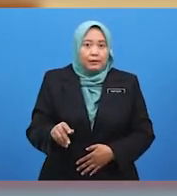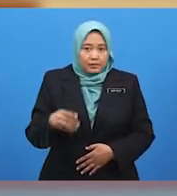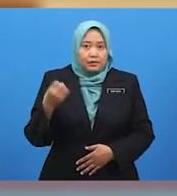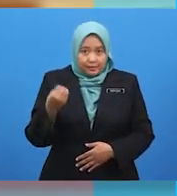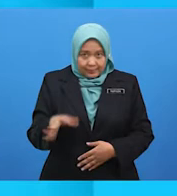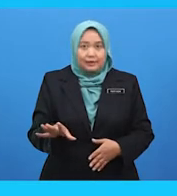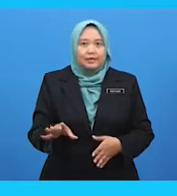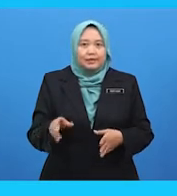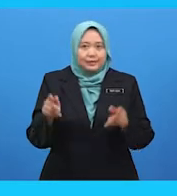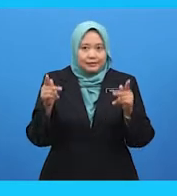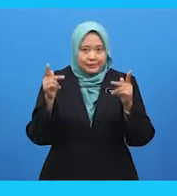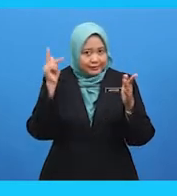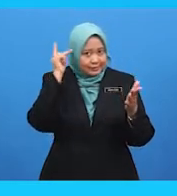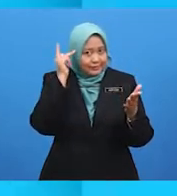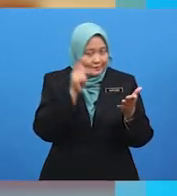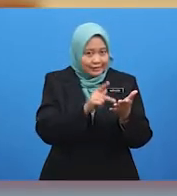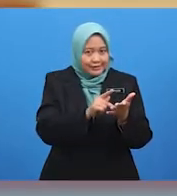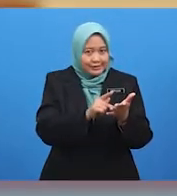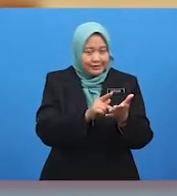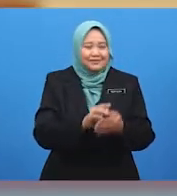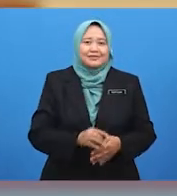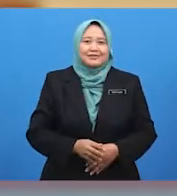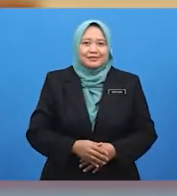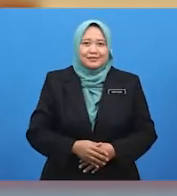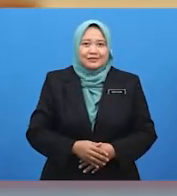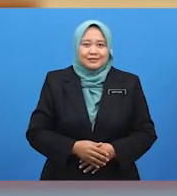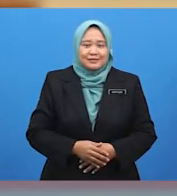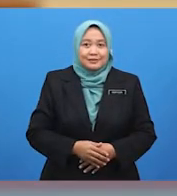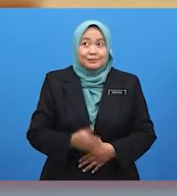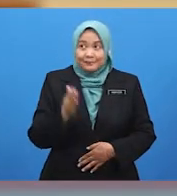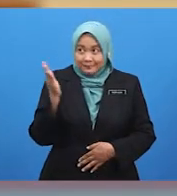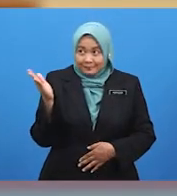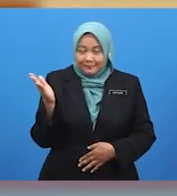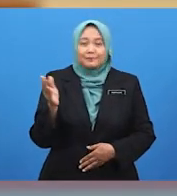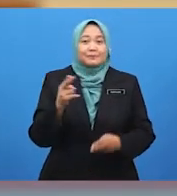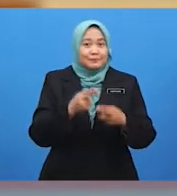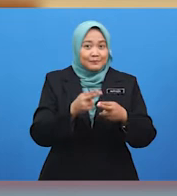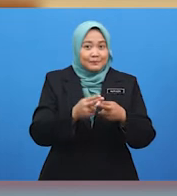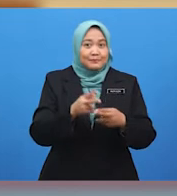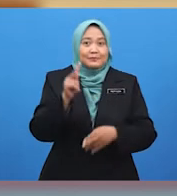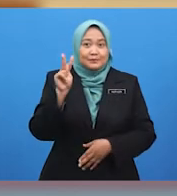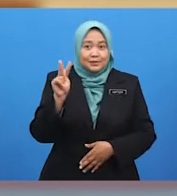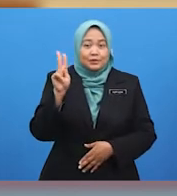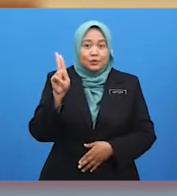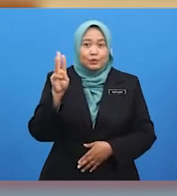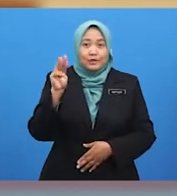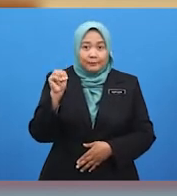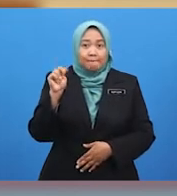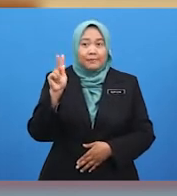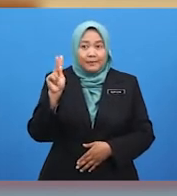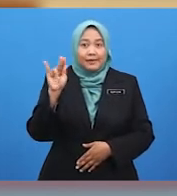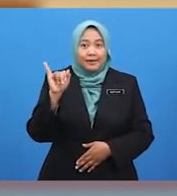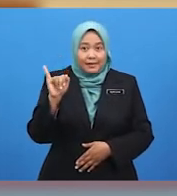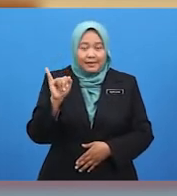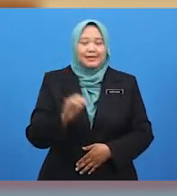begitu, ini dia. Hai Kumki, apa khabar? Hai, Cikgu. Saya